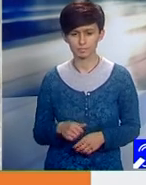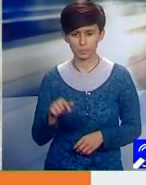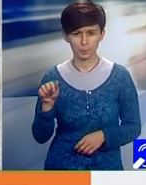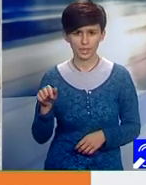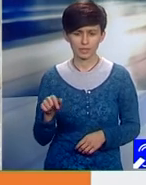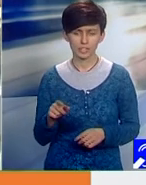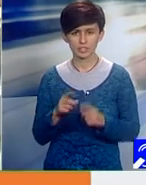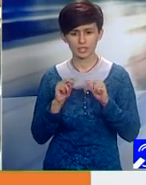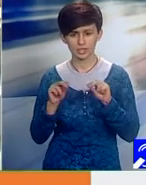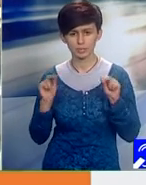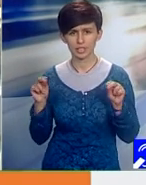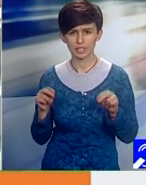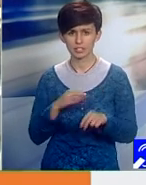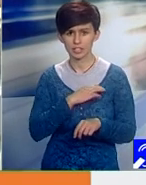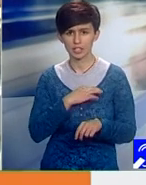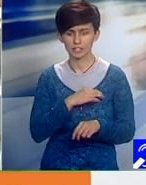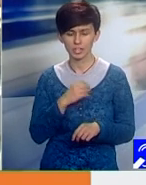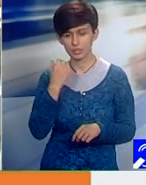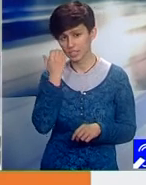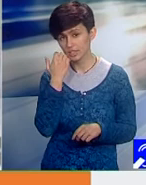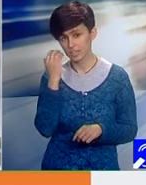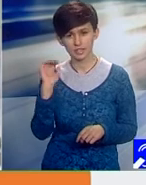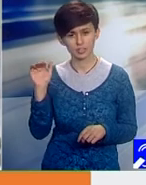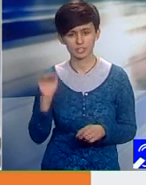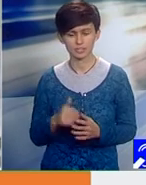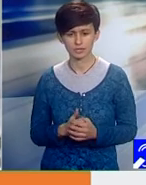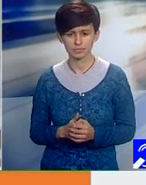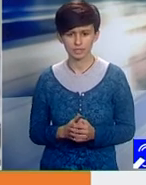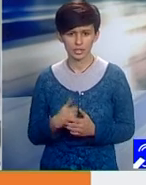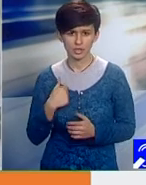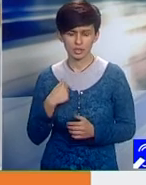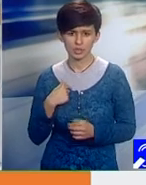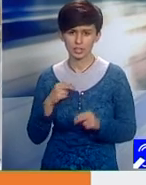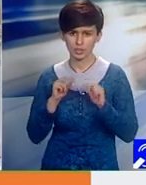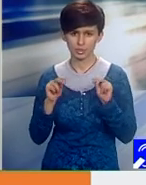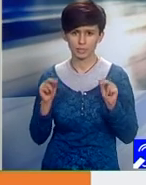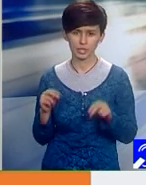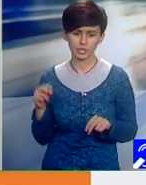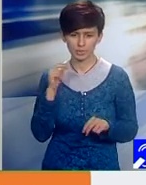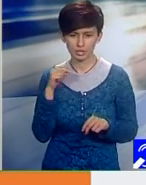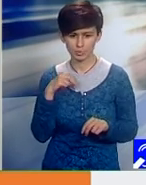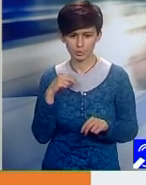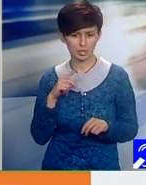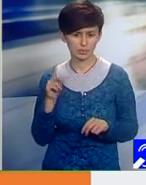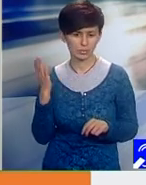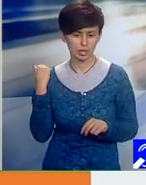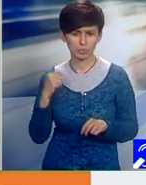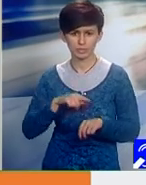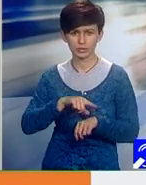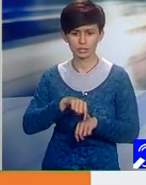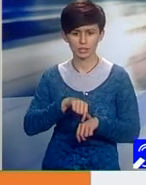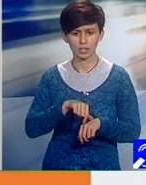universitate? Când o faceți? În timpul celor... Nu după masa, nu mai după masa, nu am avut niciodată o